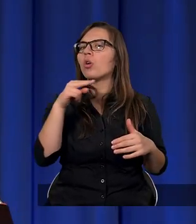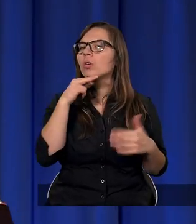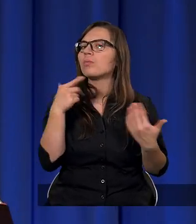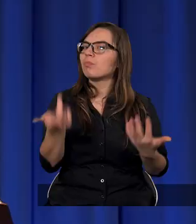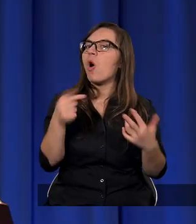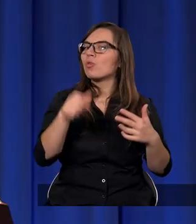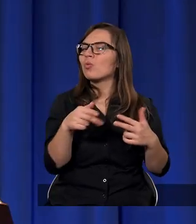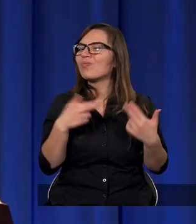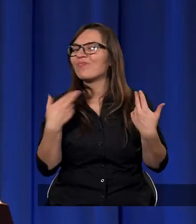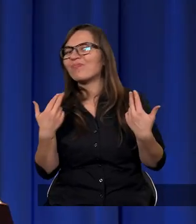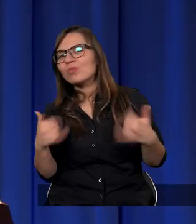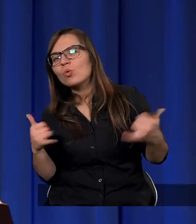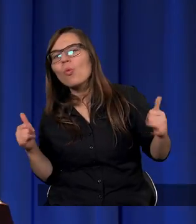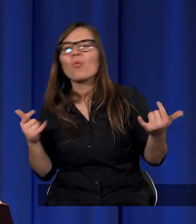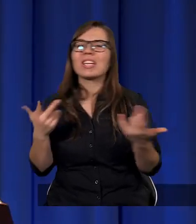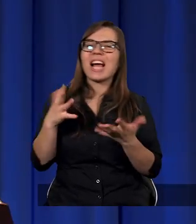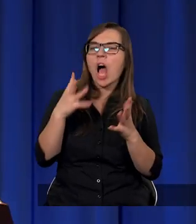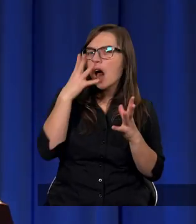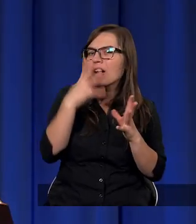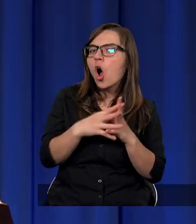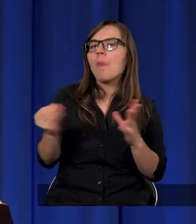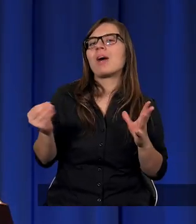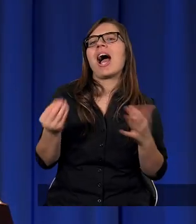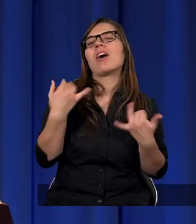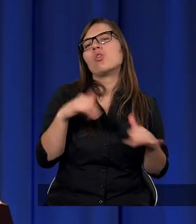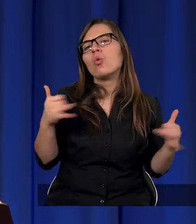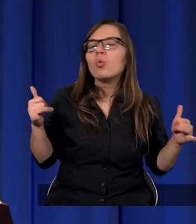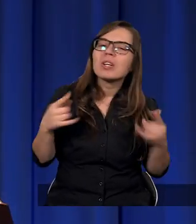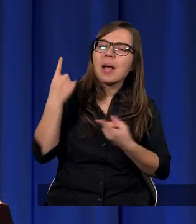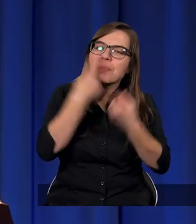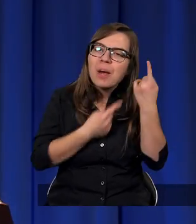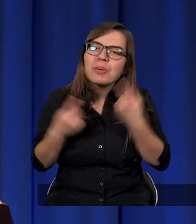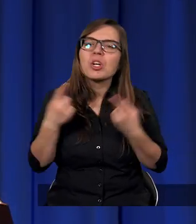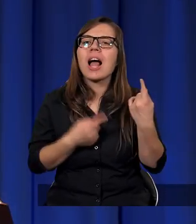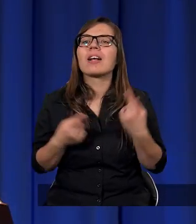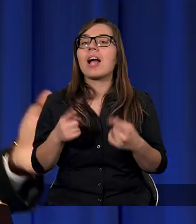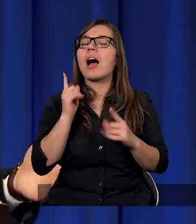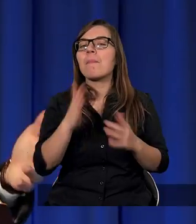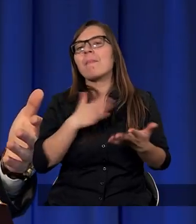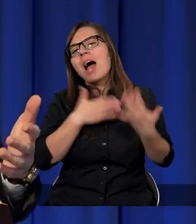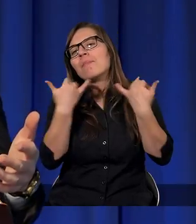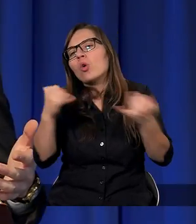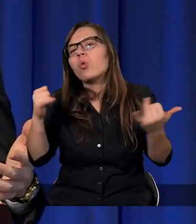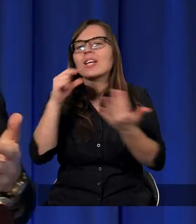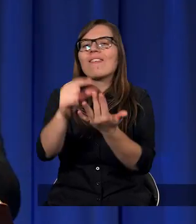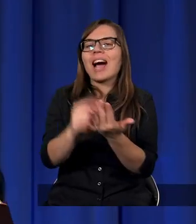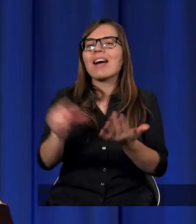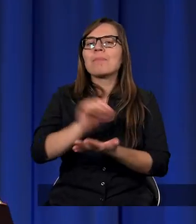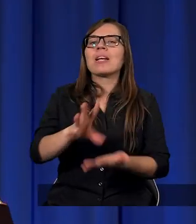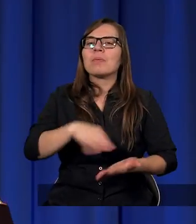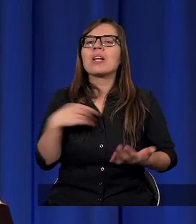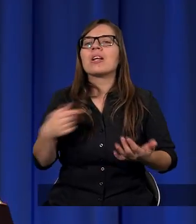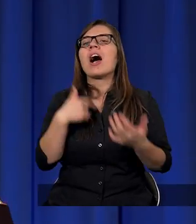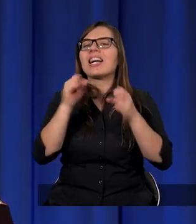różne tam debaty toczyły się na ten temat, różne debaty toczą się i mamy różne fragmenty w Piśmie Świętym, które myślę,